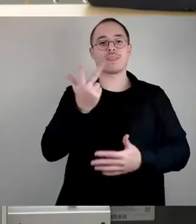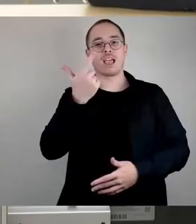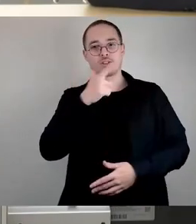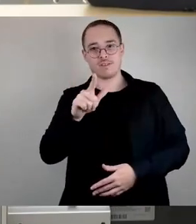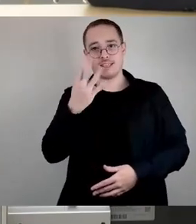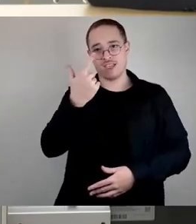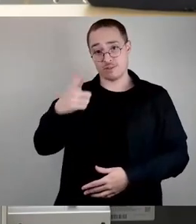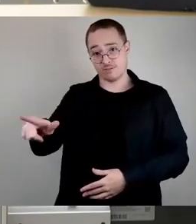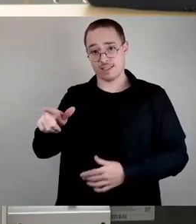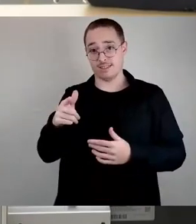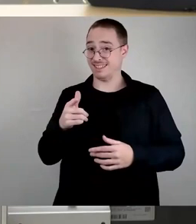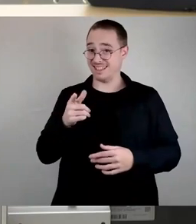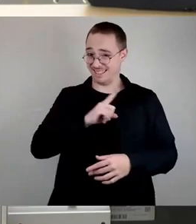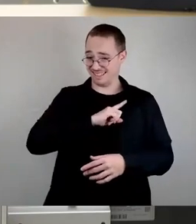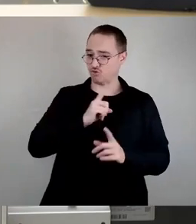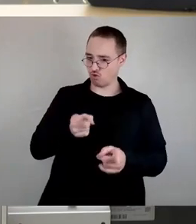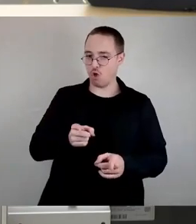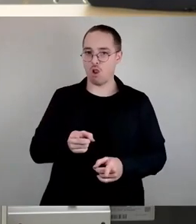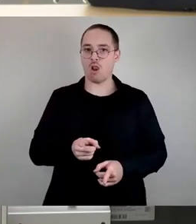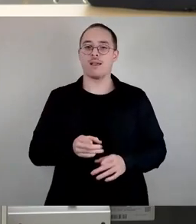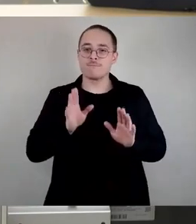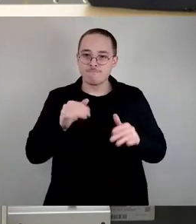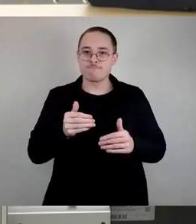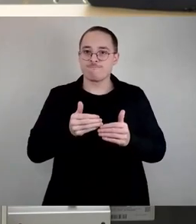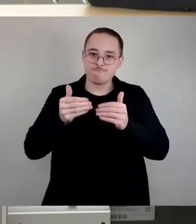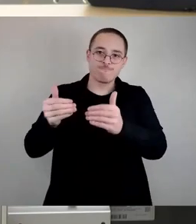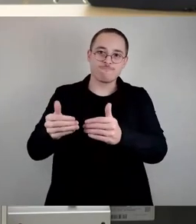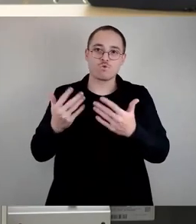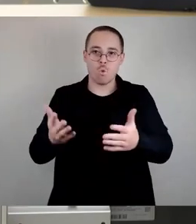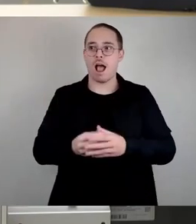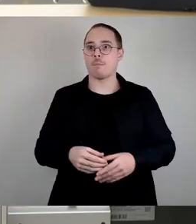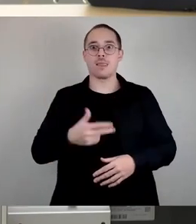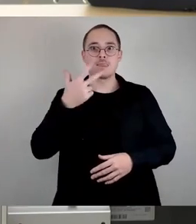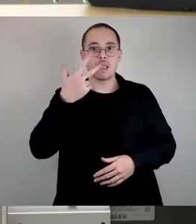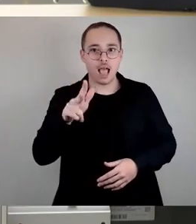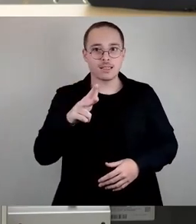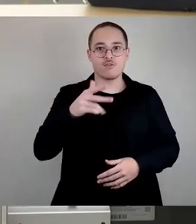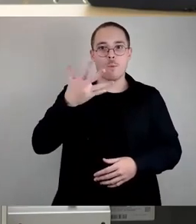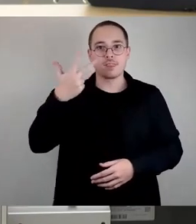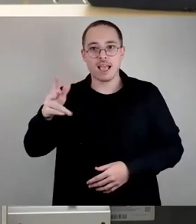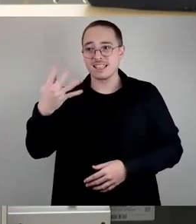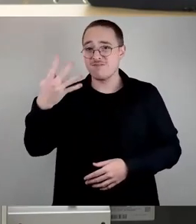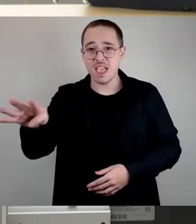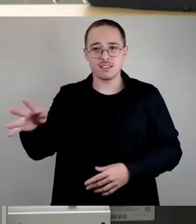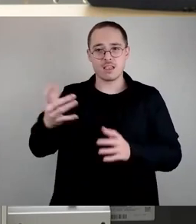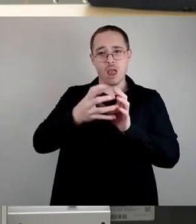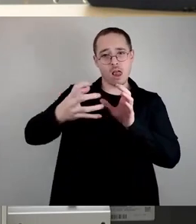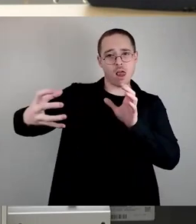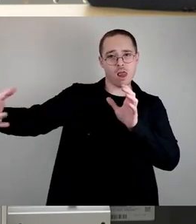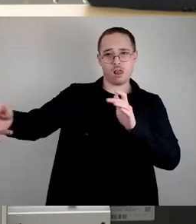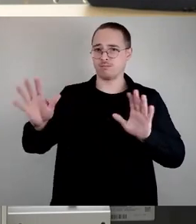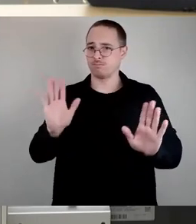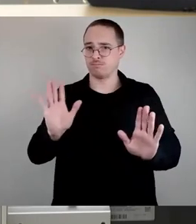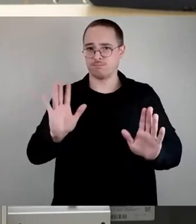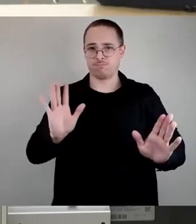Folge zumindest, aber eben nicht erst 30, 35 oder 40. Dafür stehen wir und dafür bitte ich auch entsprechend die anderen